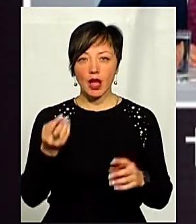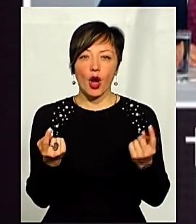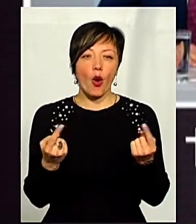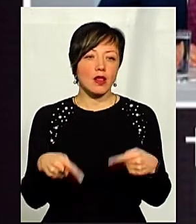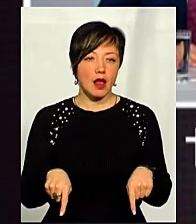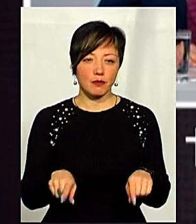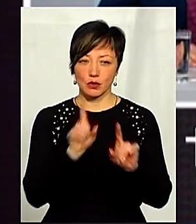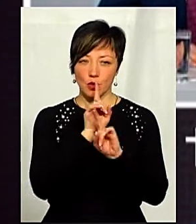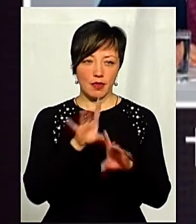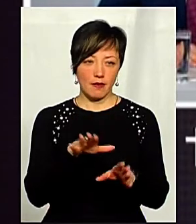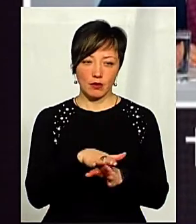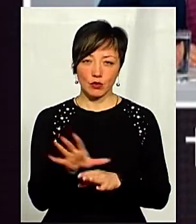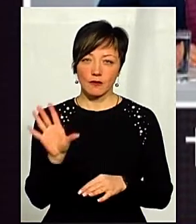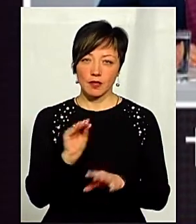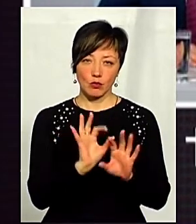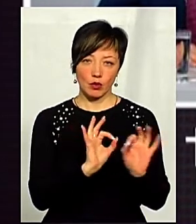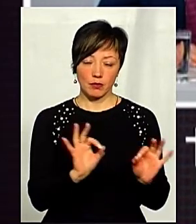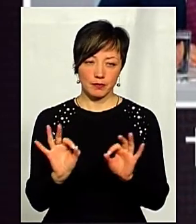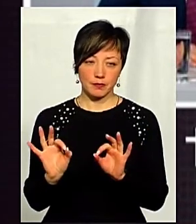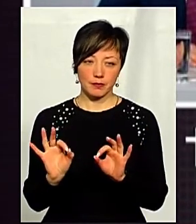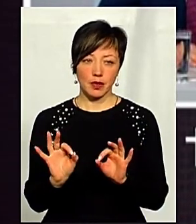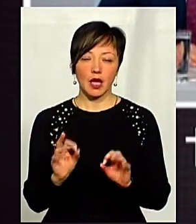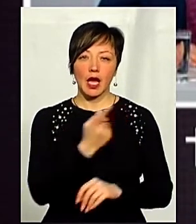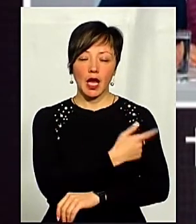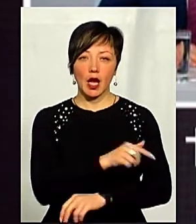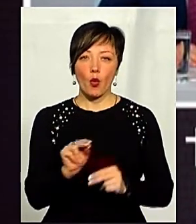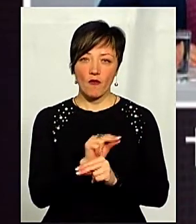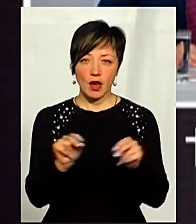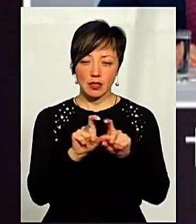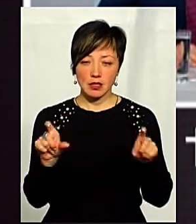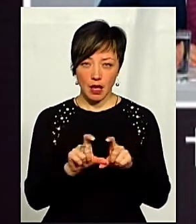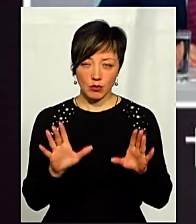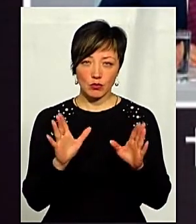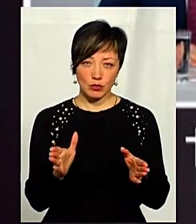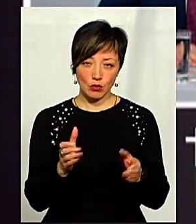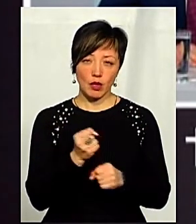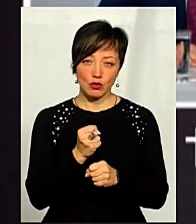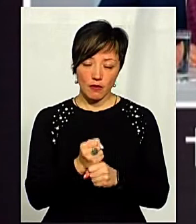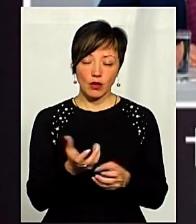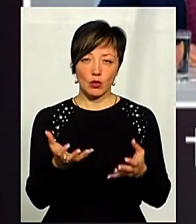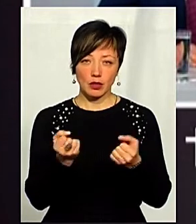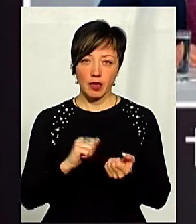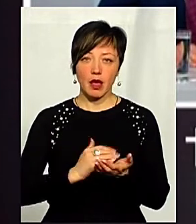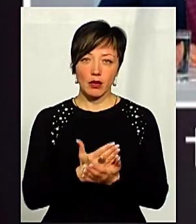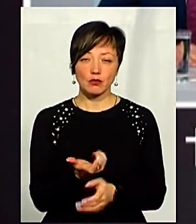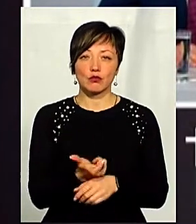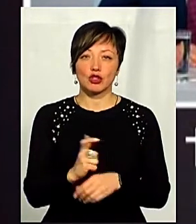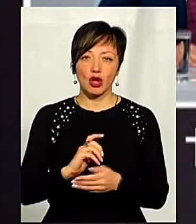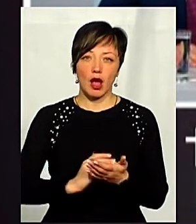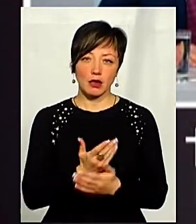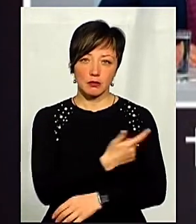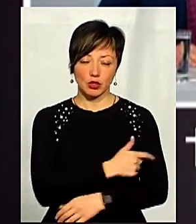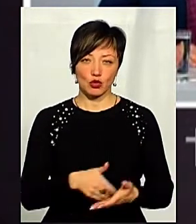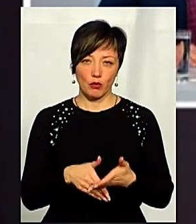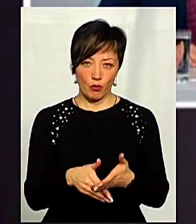відбудеться, буде все в порядку, лікувальні заклади будуть працювати, люди будуть отримувати якісну, я впевнений, часом ще більш якісну